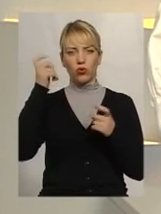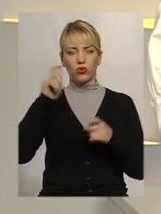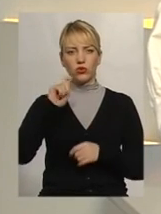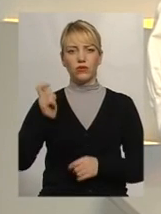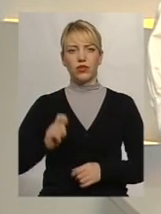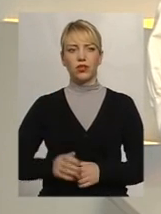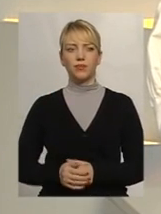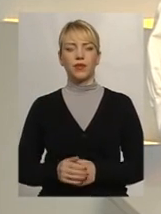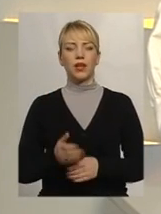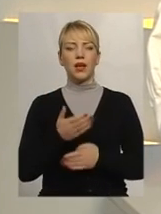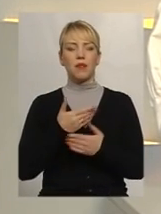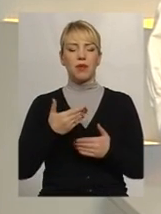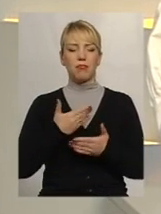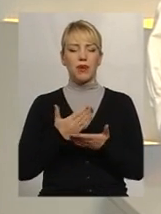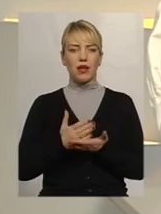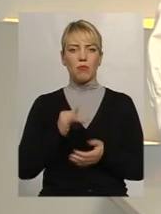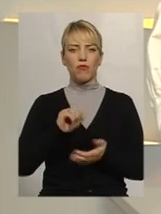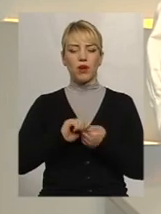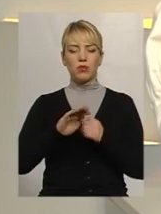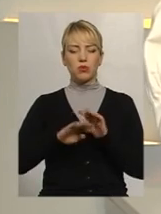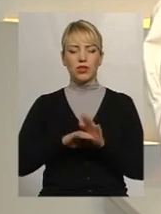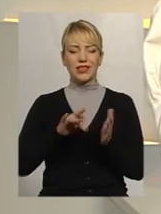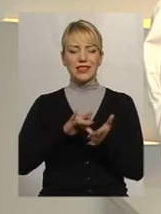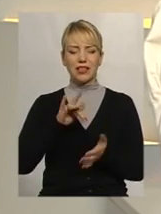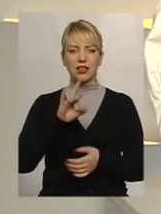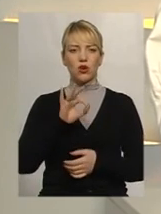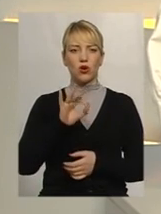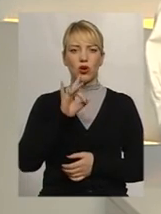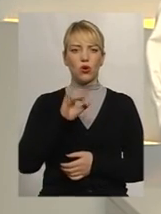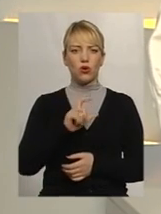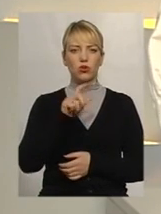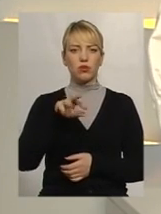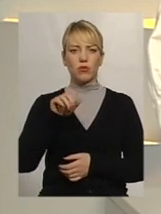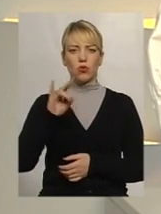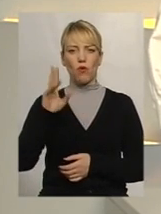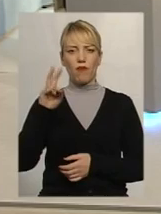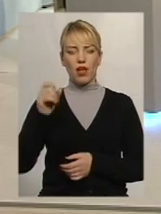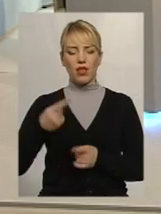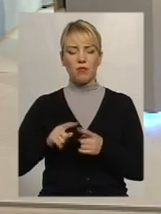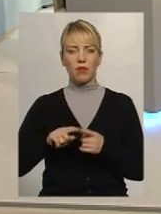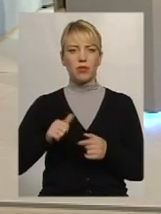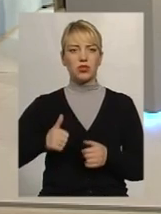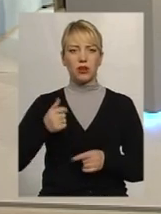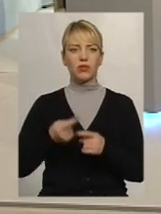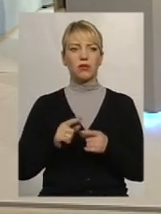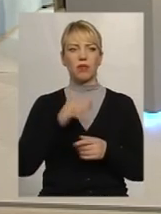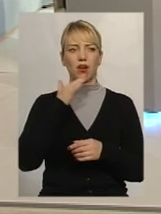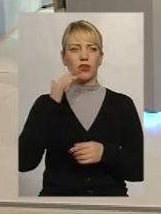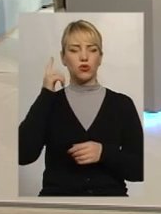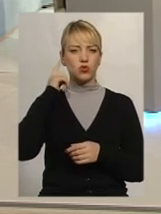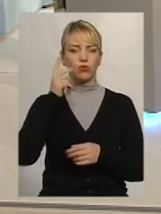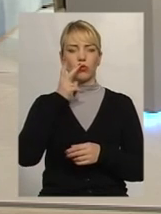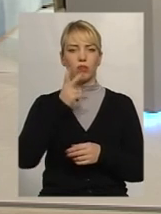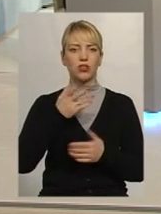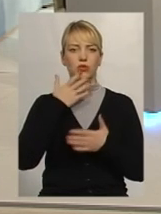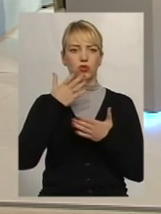ми маємо у Кам'янці Центр розмінування, він єдиний такий в Україні. Ми пишаємося тим, що він є, тому що багато про нього чуємо, бачимо,